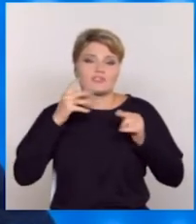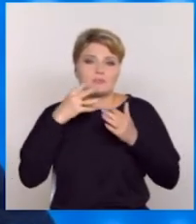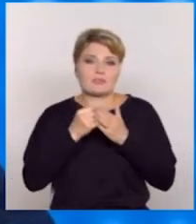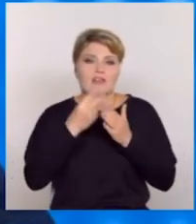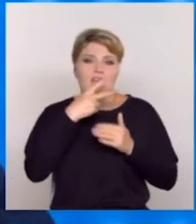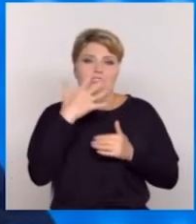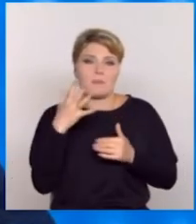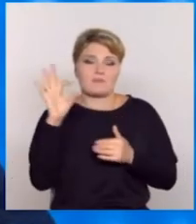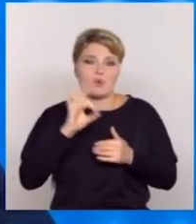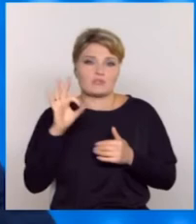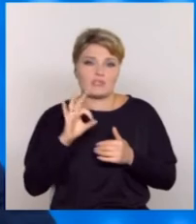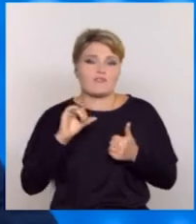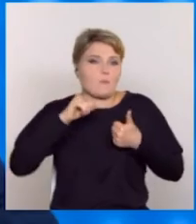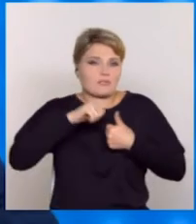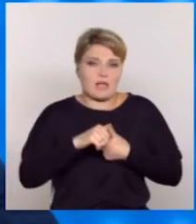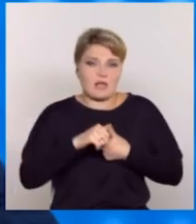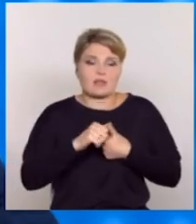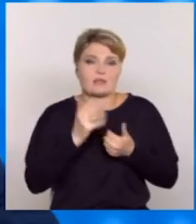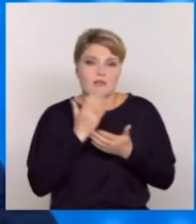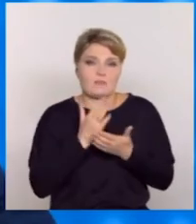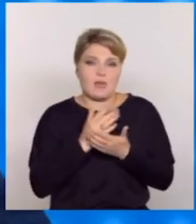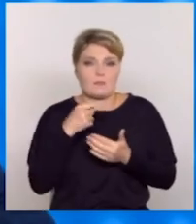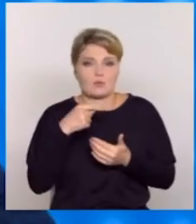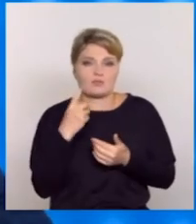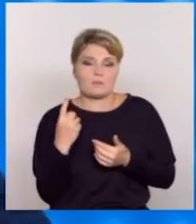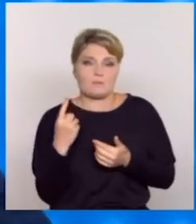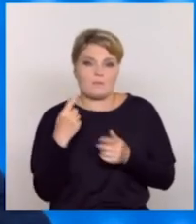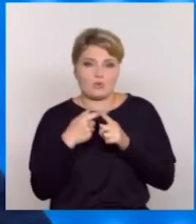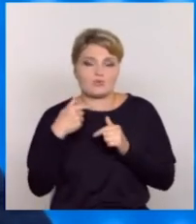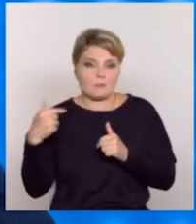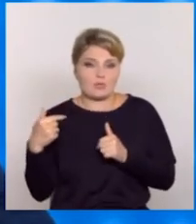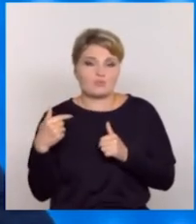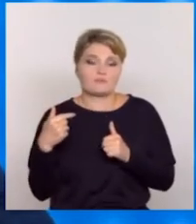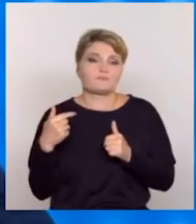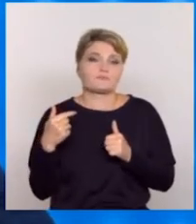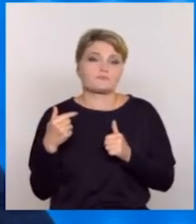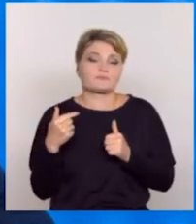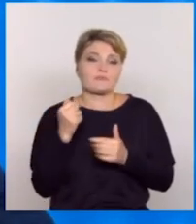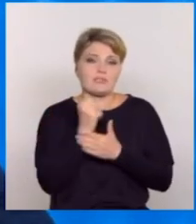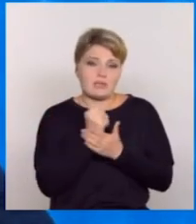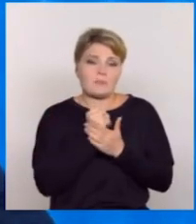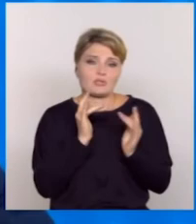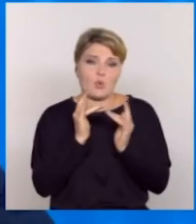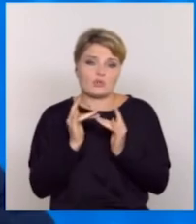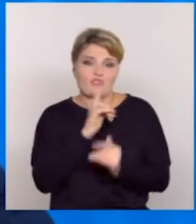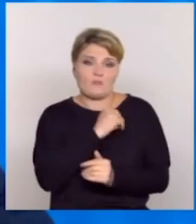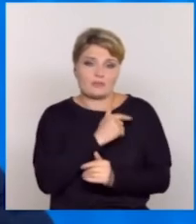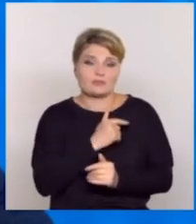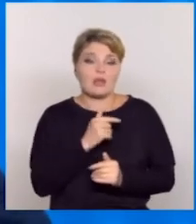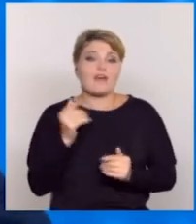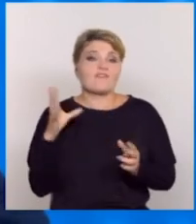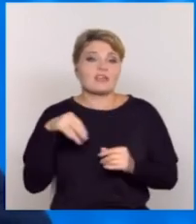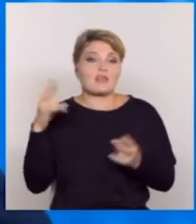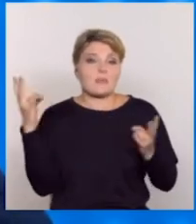около 25% постоянно мы держим, плюс-минус. Все необходимые